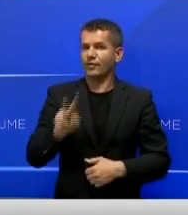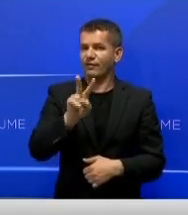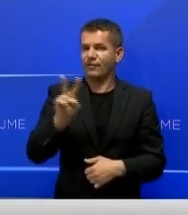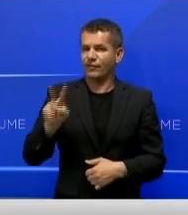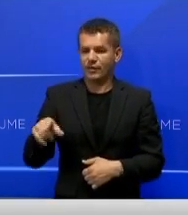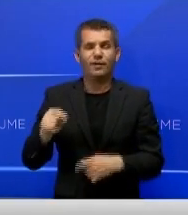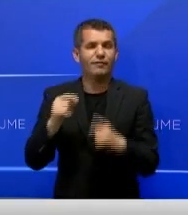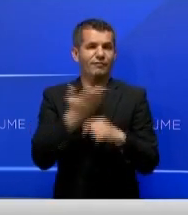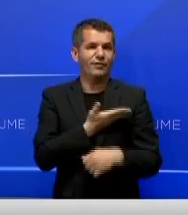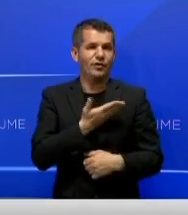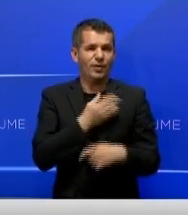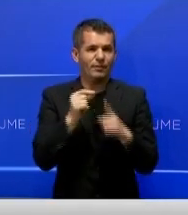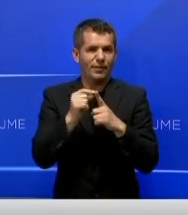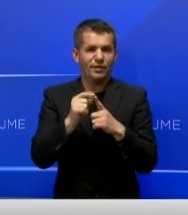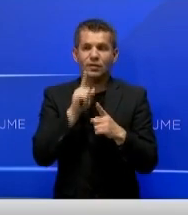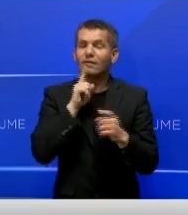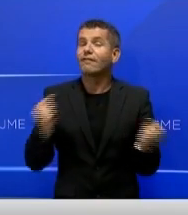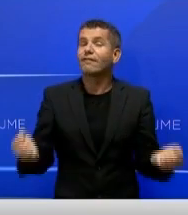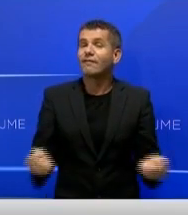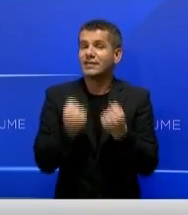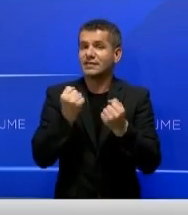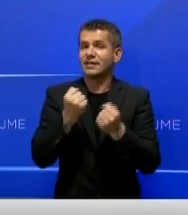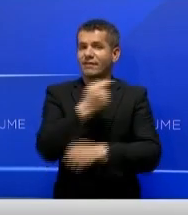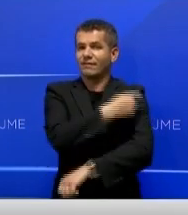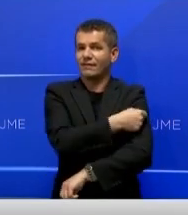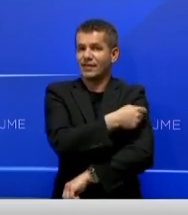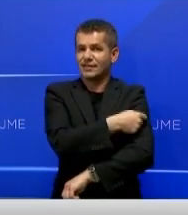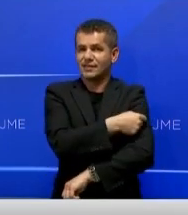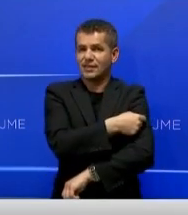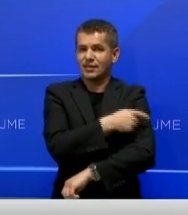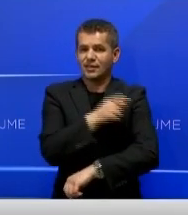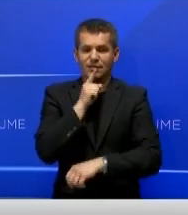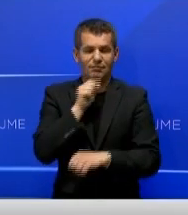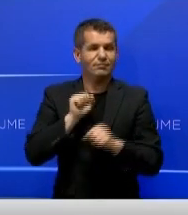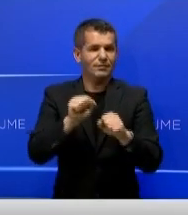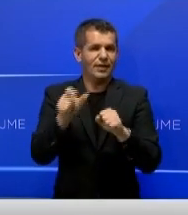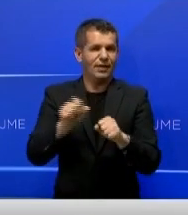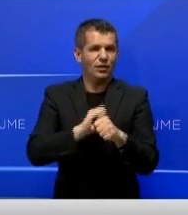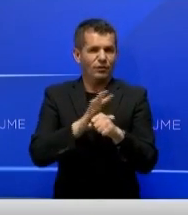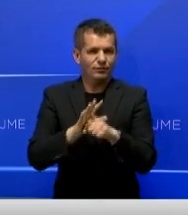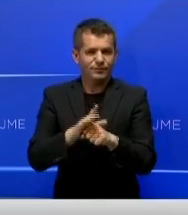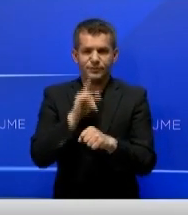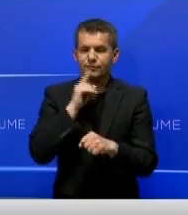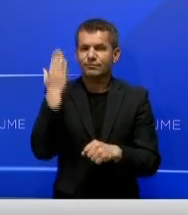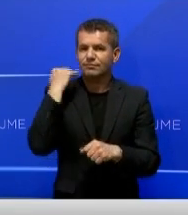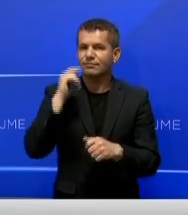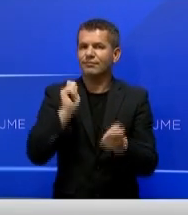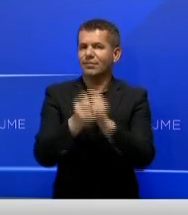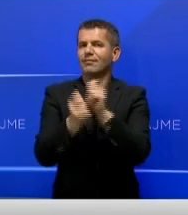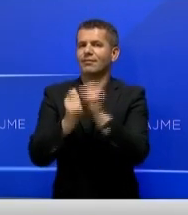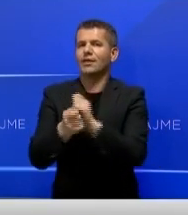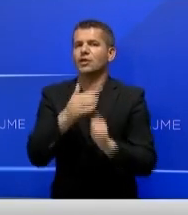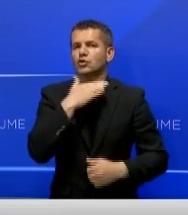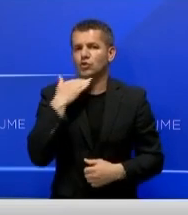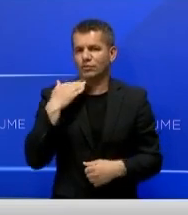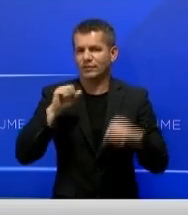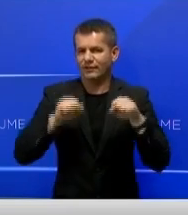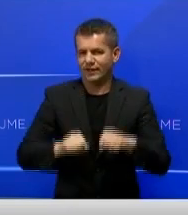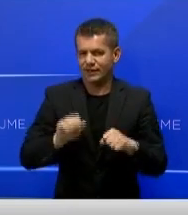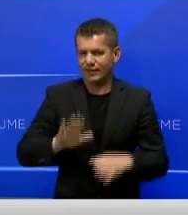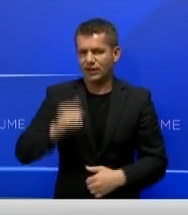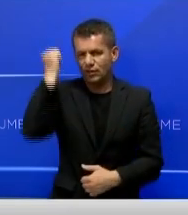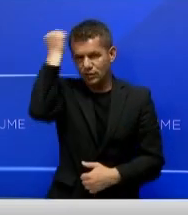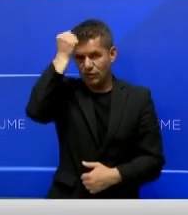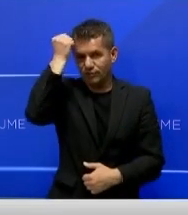Fitore Pacoli thot se vështirsit në furnizim me vaksinën anti-covidian si pasoj e ndërrimit të shpesht të qeverive në